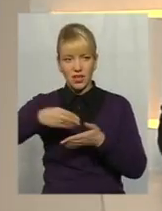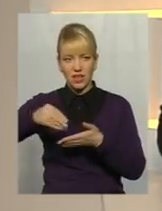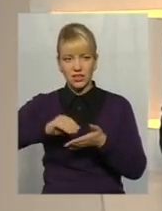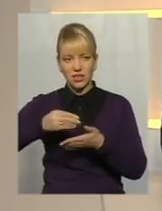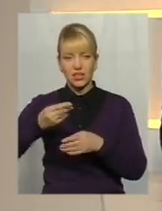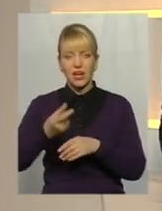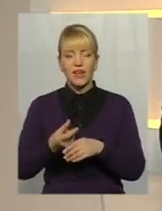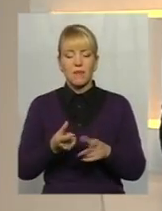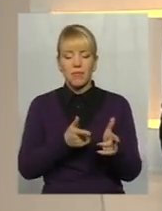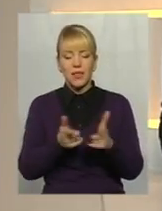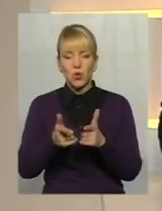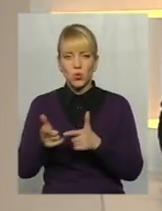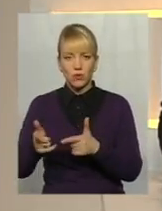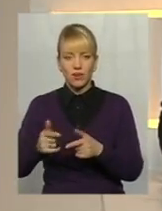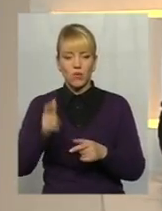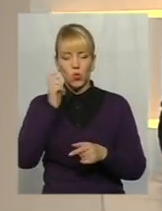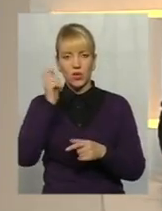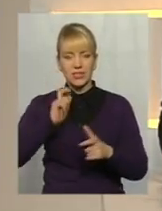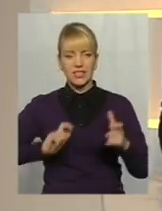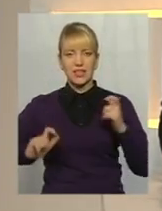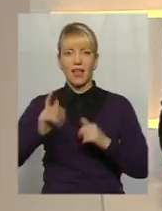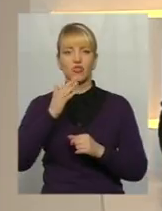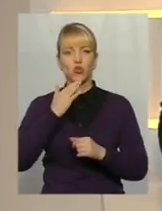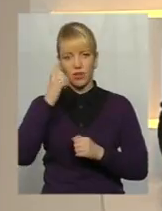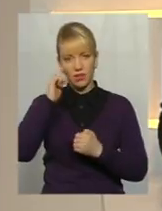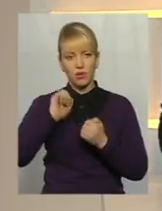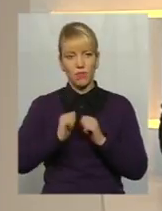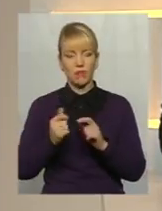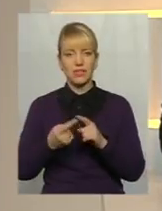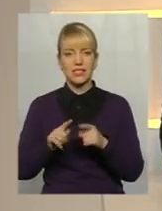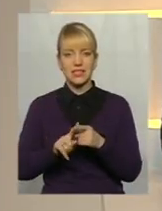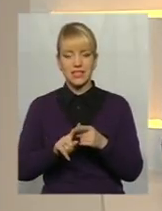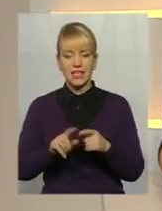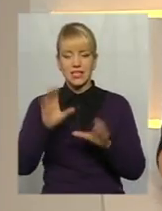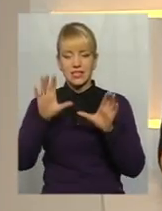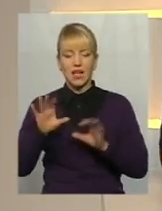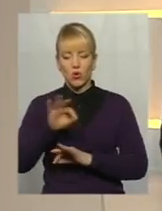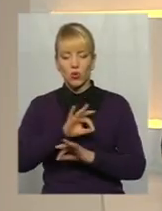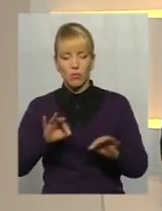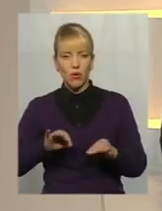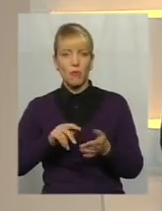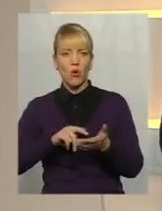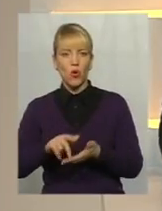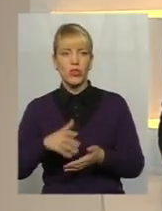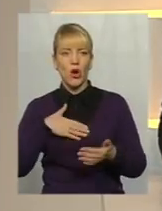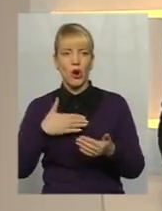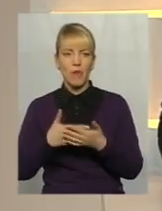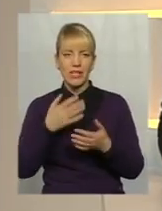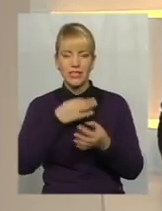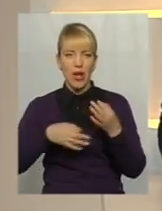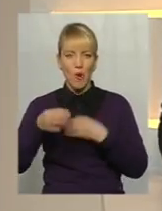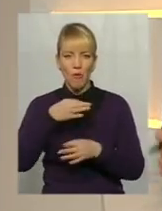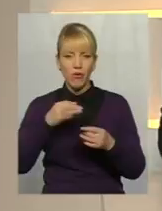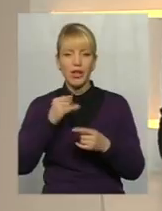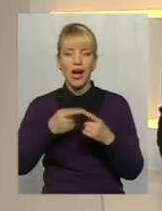навіть не так, підготував Український інститут національної пам'яті. Зараз цей законопроект проходить громадське обговорення, а згодом